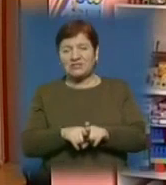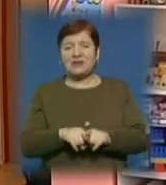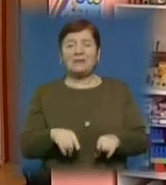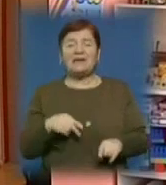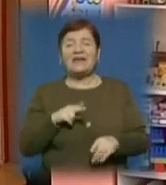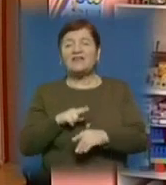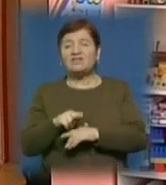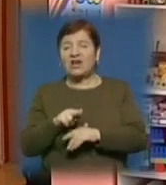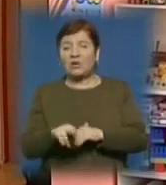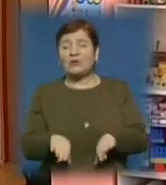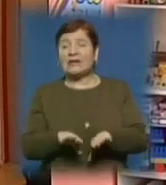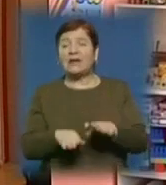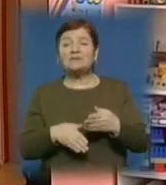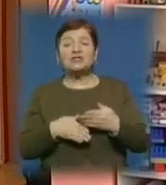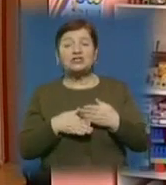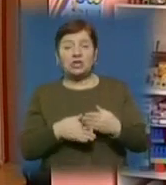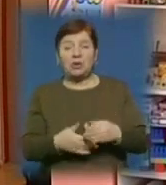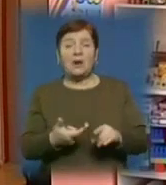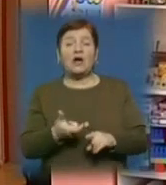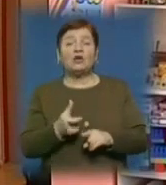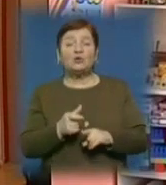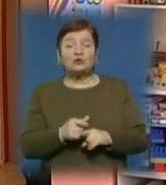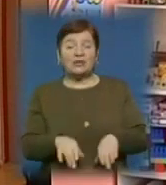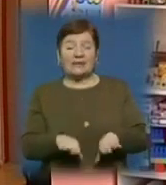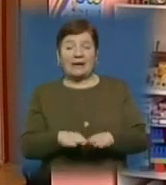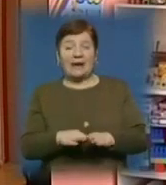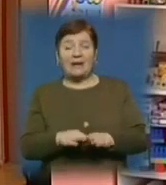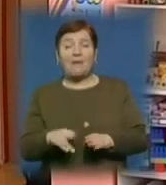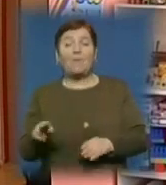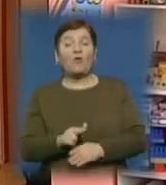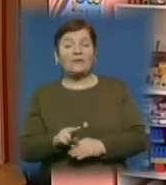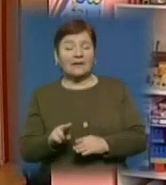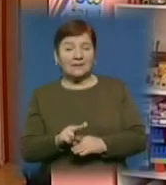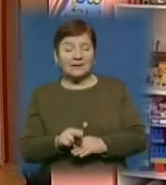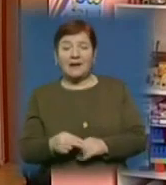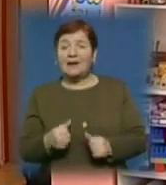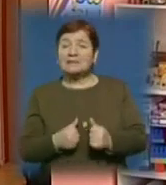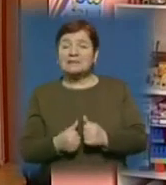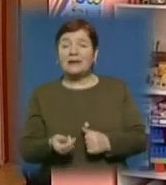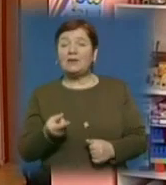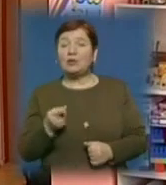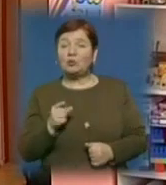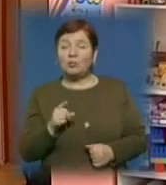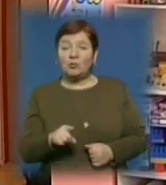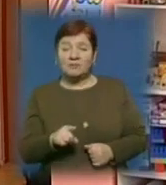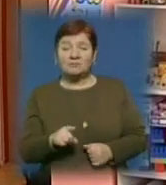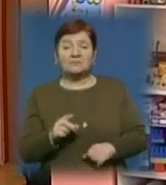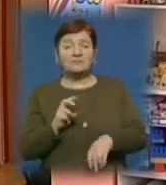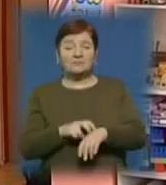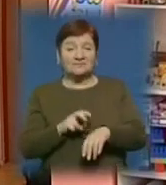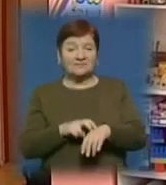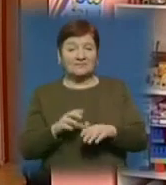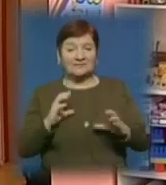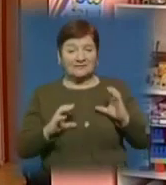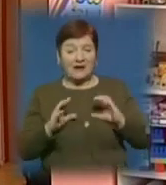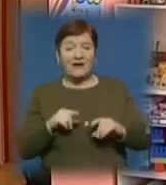і навчають діт. Таким чином це буде дуже ефективний спосіб профілактики. Саме тому ми з лікарями-інтернами стоматологічного факультету